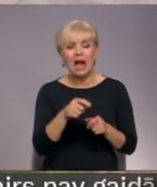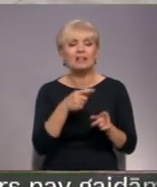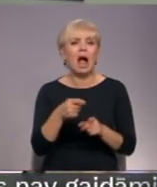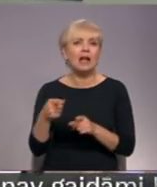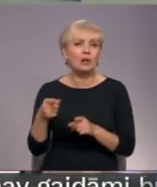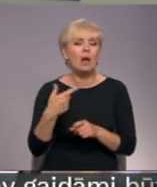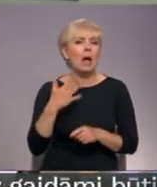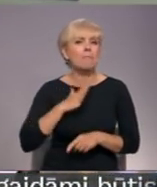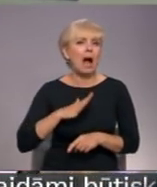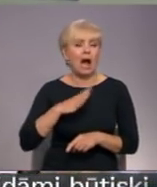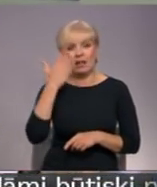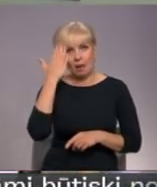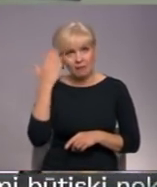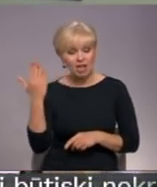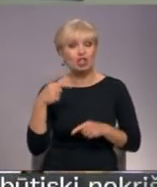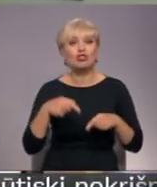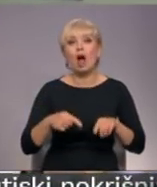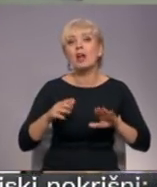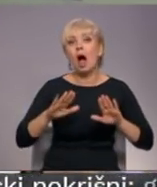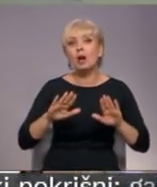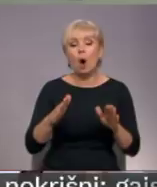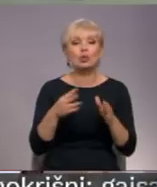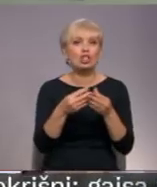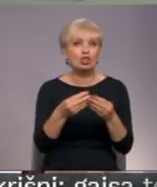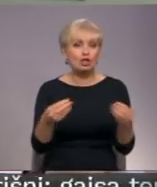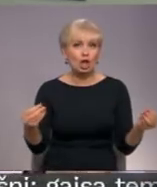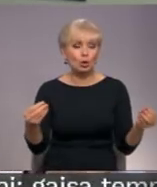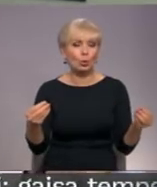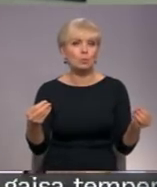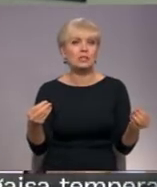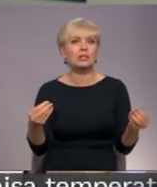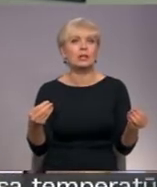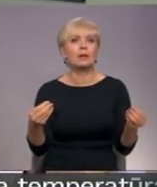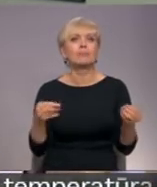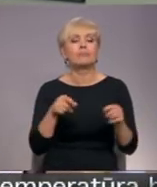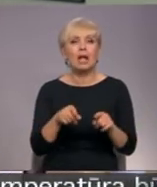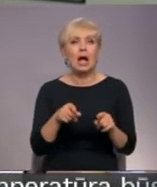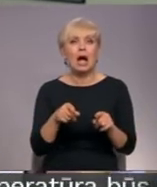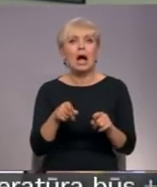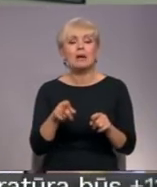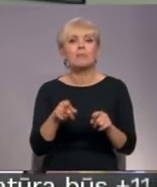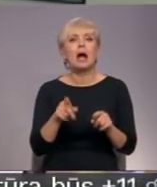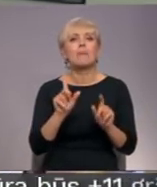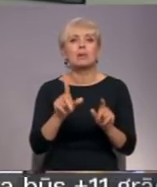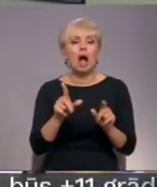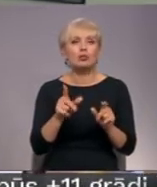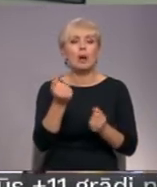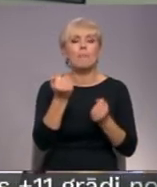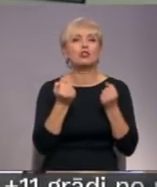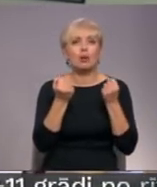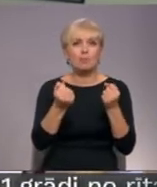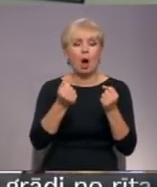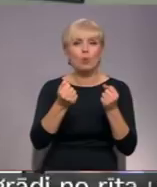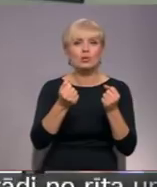zināms. Šajā gadījumā šīs šķitrums ir liecārā no braucos mašīnas